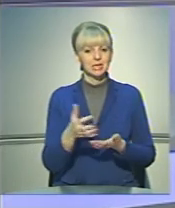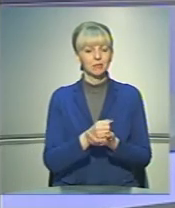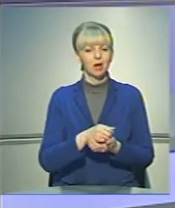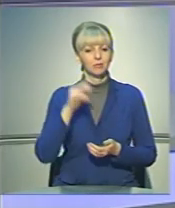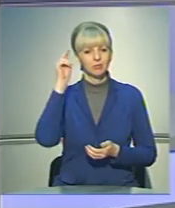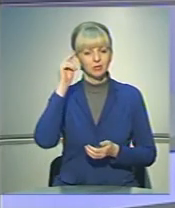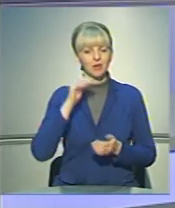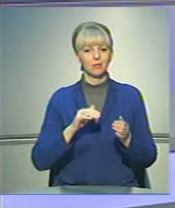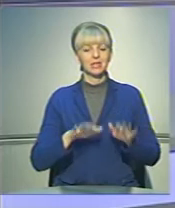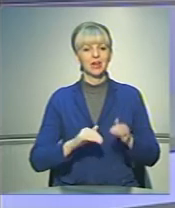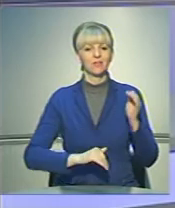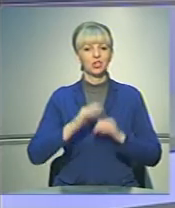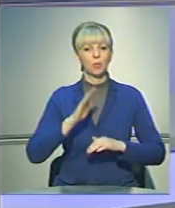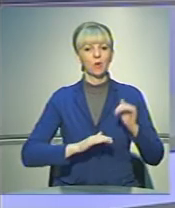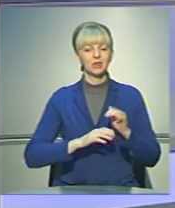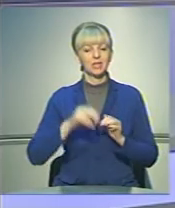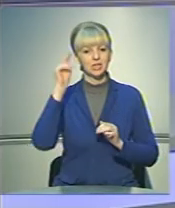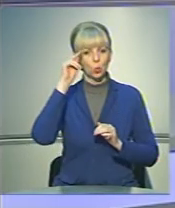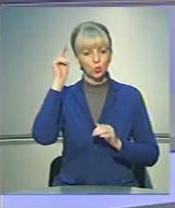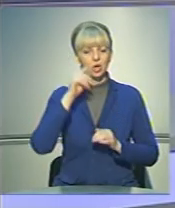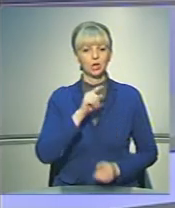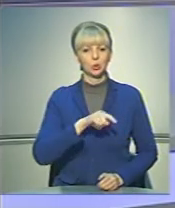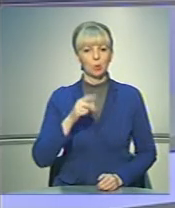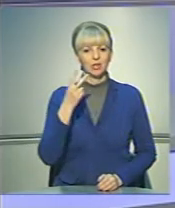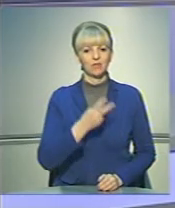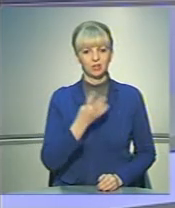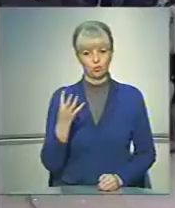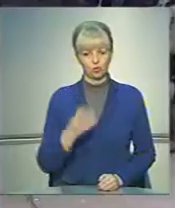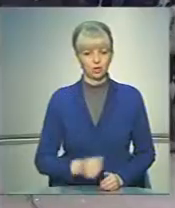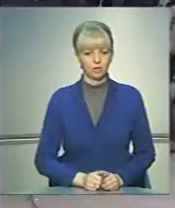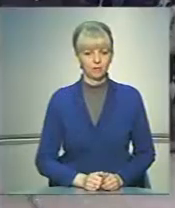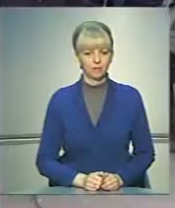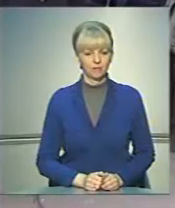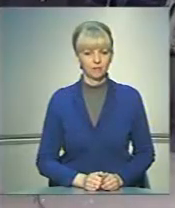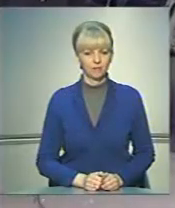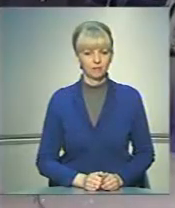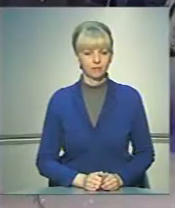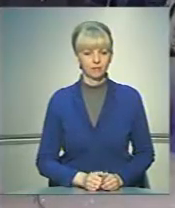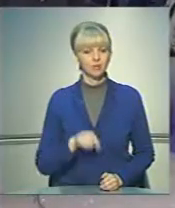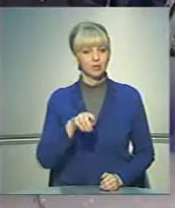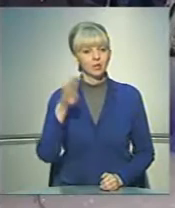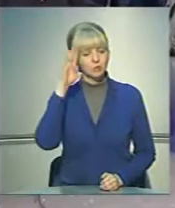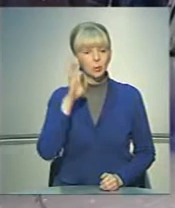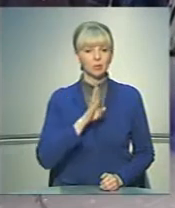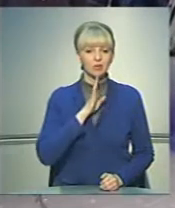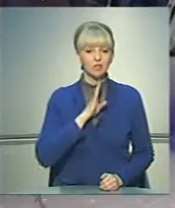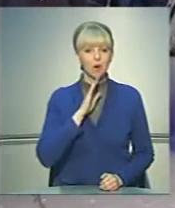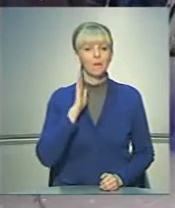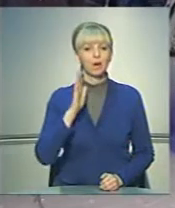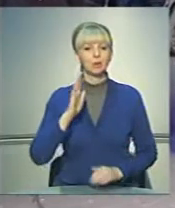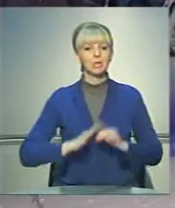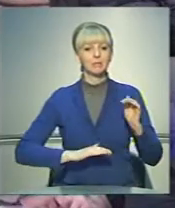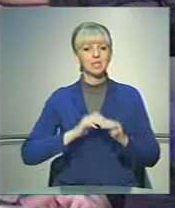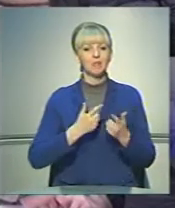учні місцевого вищого професійного училища номер 24. Всі юнаки та дівчата – майбутні